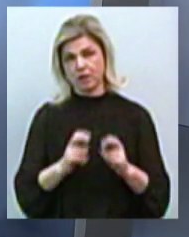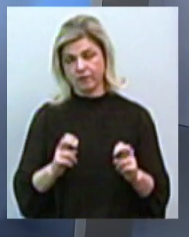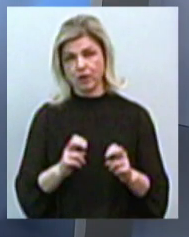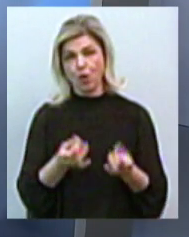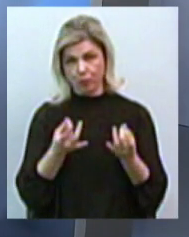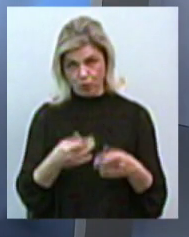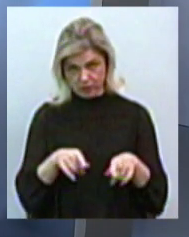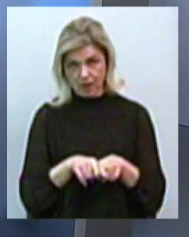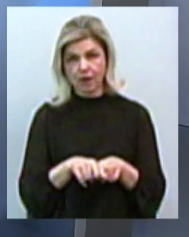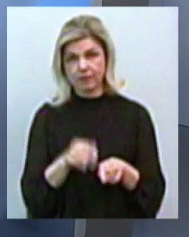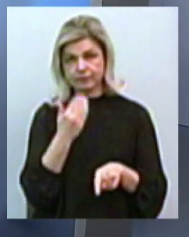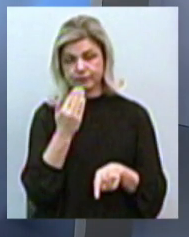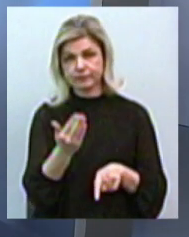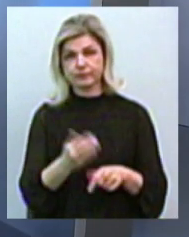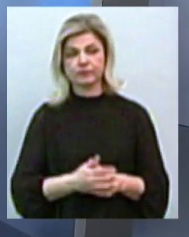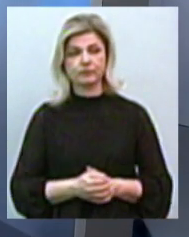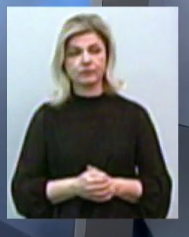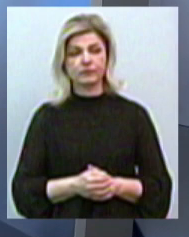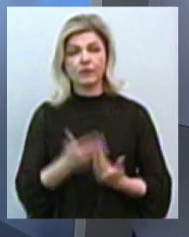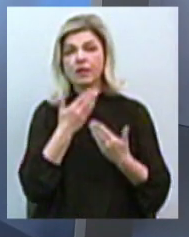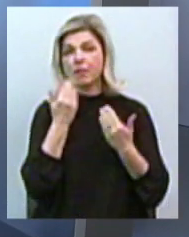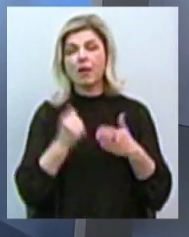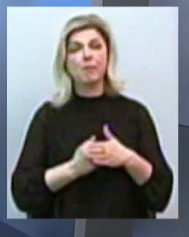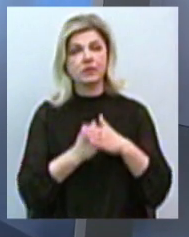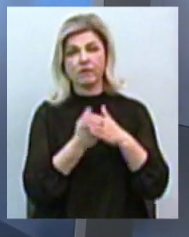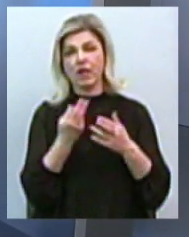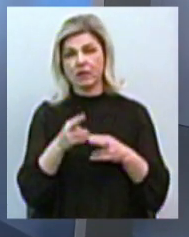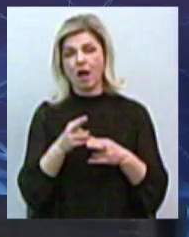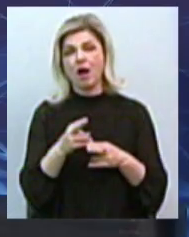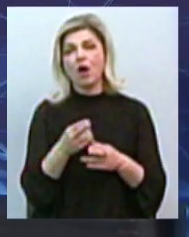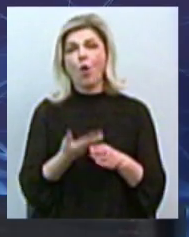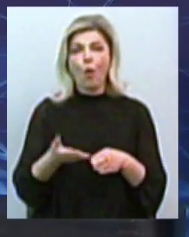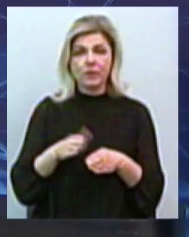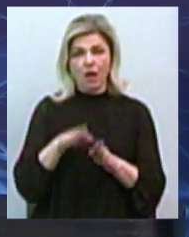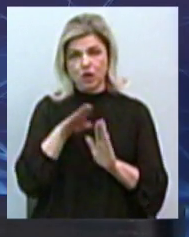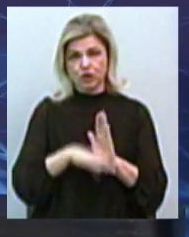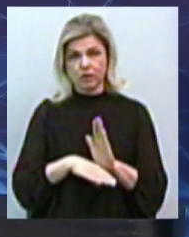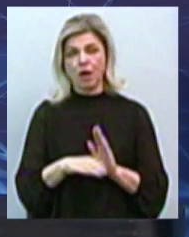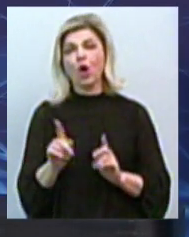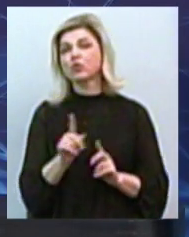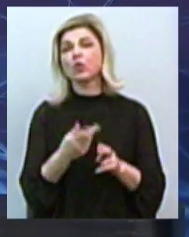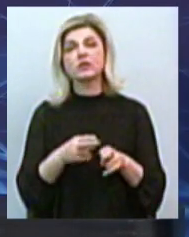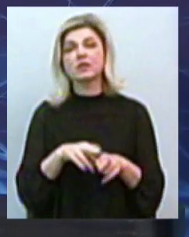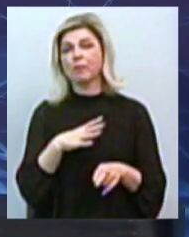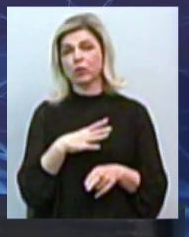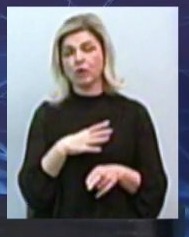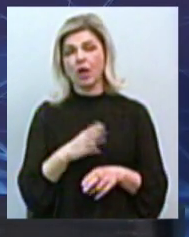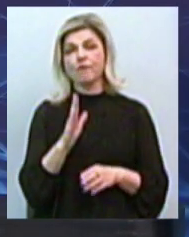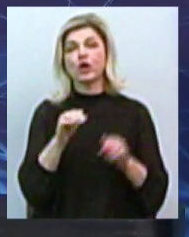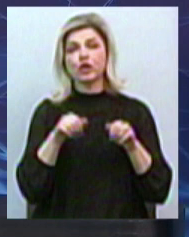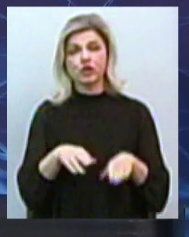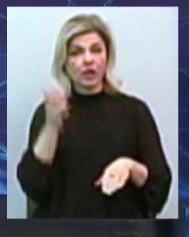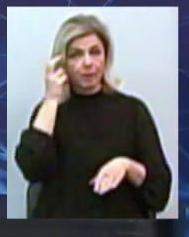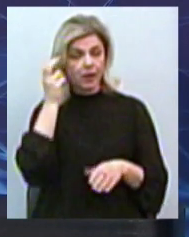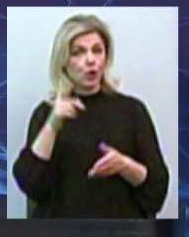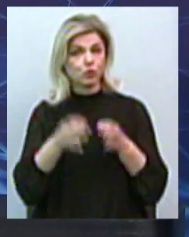так? Ну, немає підстав для якогось обтяження, насправді. А що ж це тоді було? У рішенні Печерського суду,